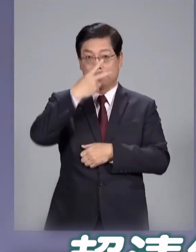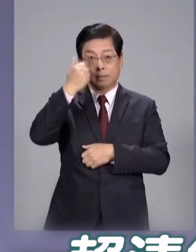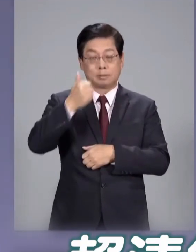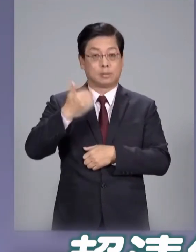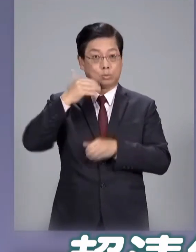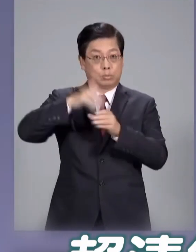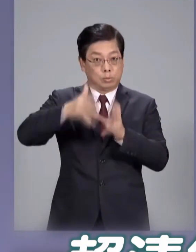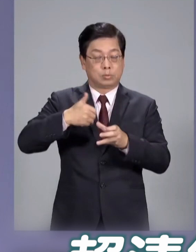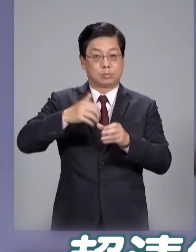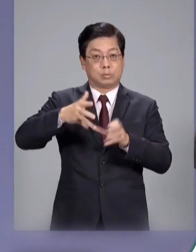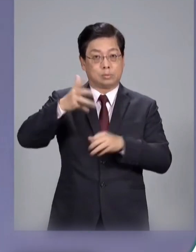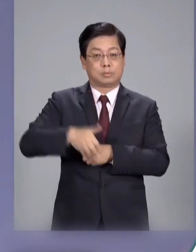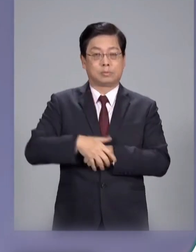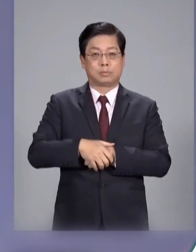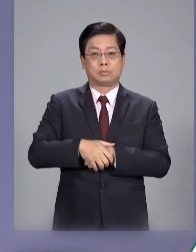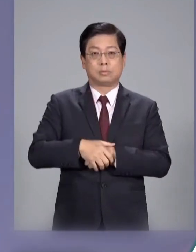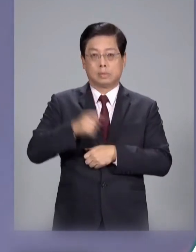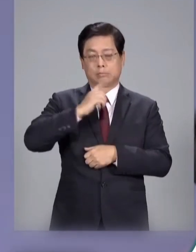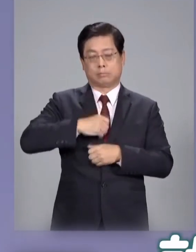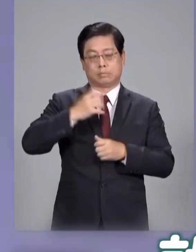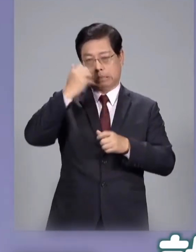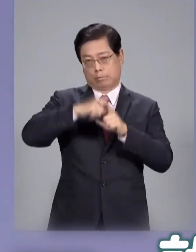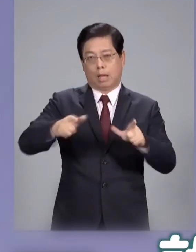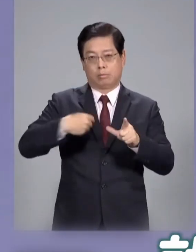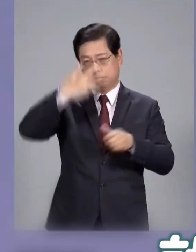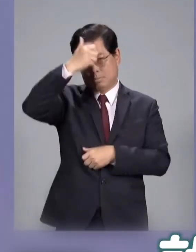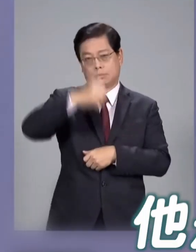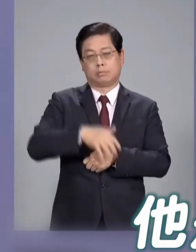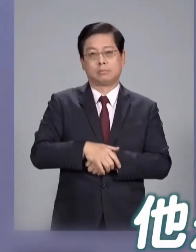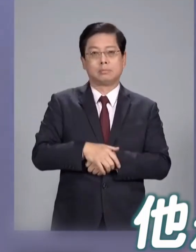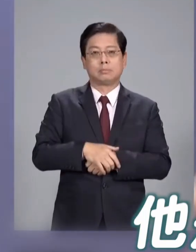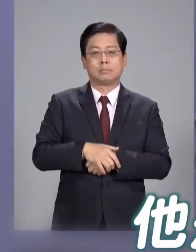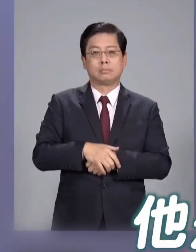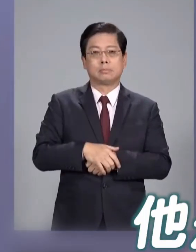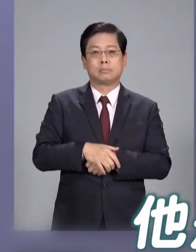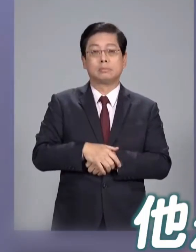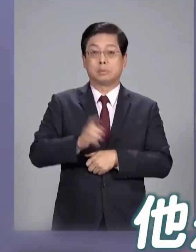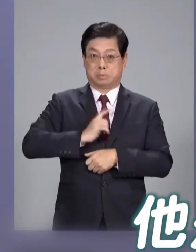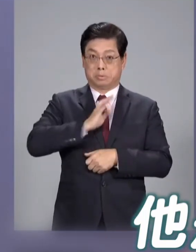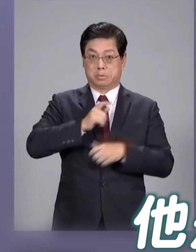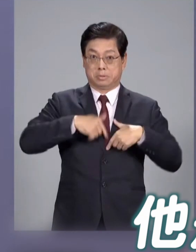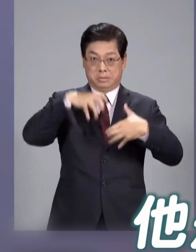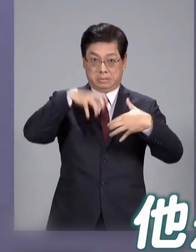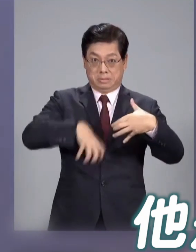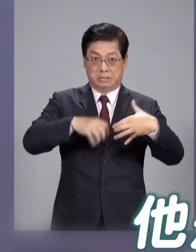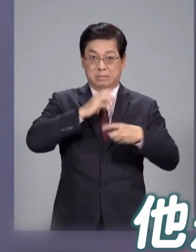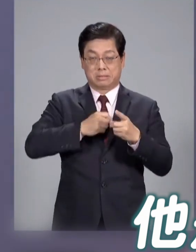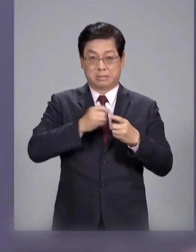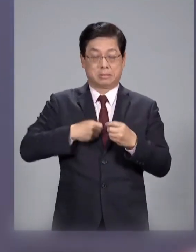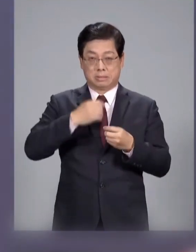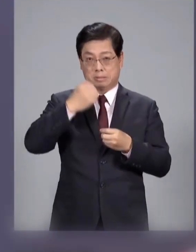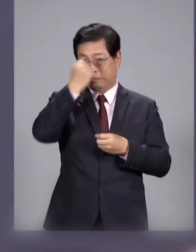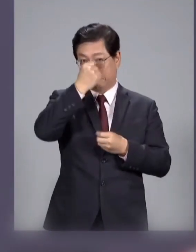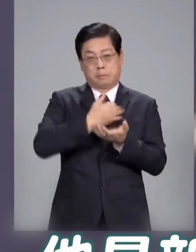当选就是总统他就是老大就是我的老板他是我心目中的扫黑英雄